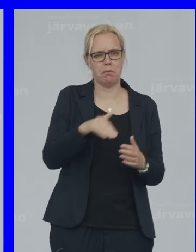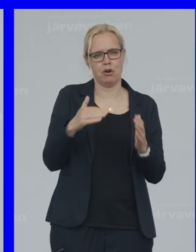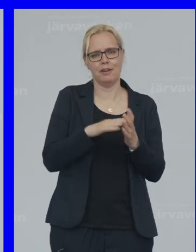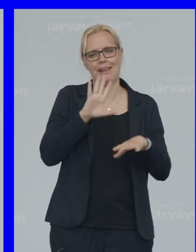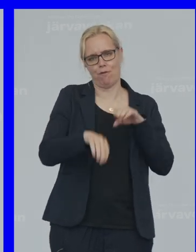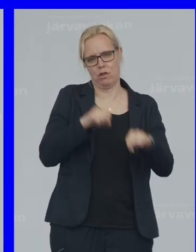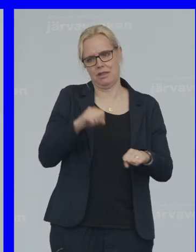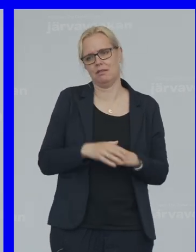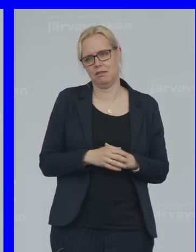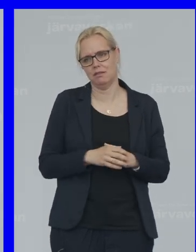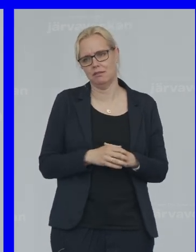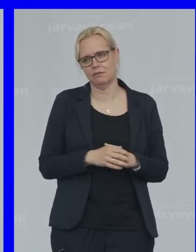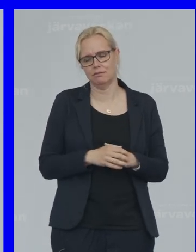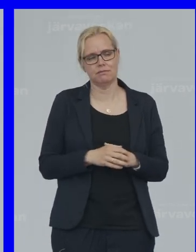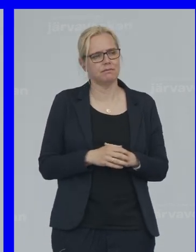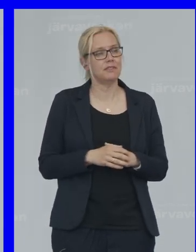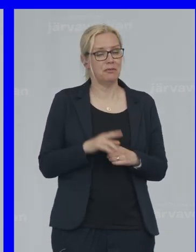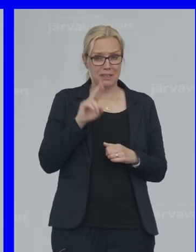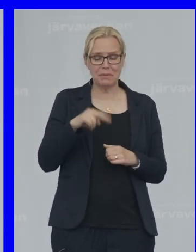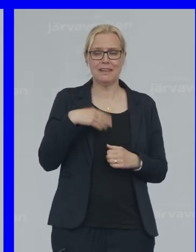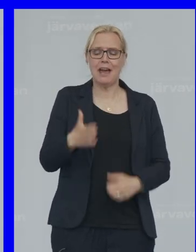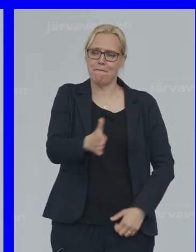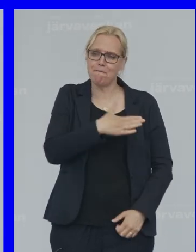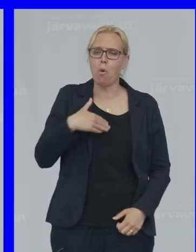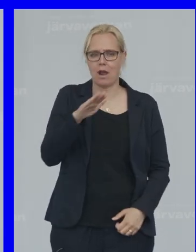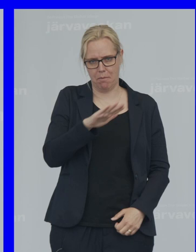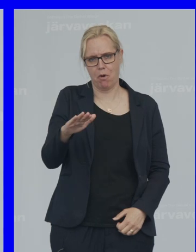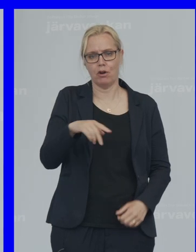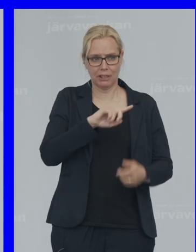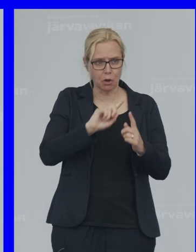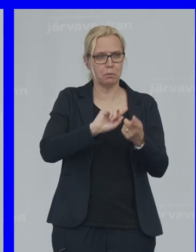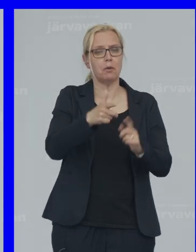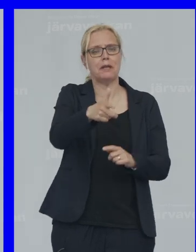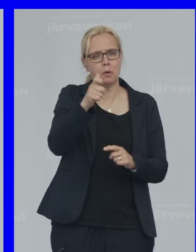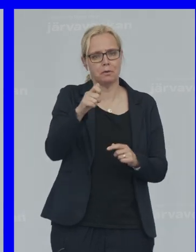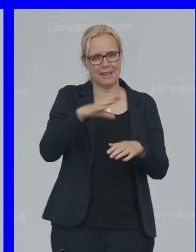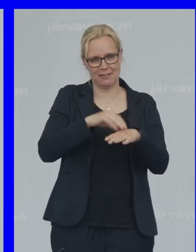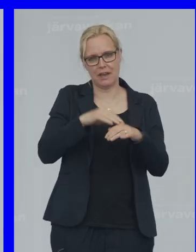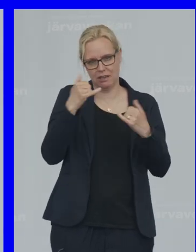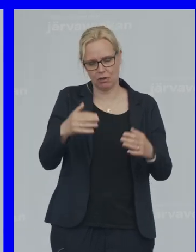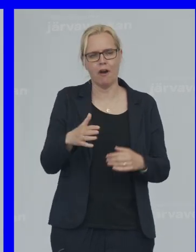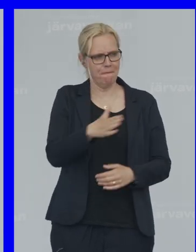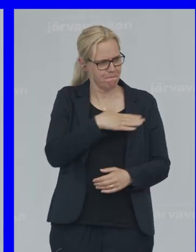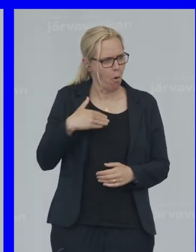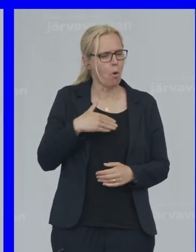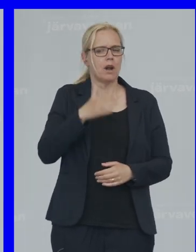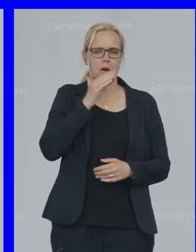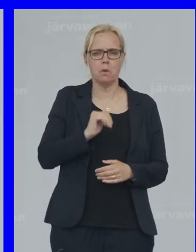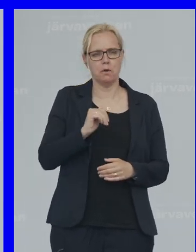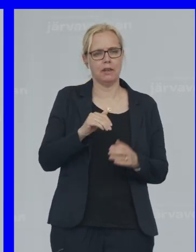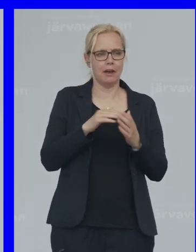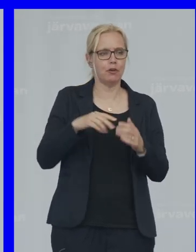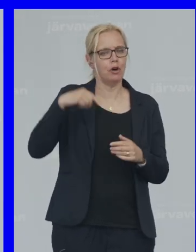För det är Våra barn Som skjuts I Sverige Våra ungar Från